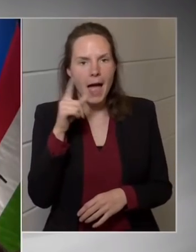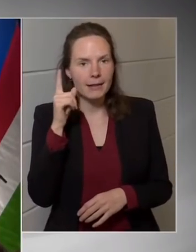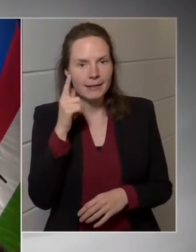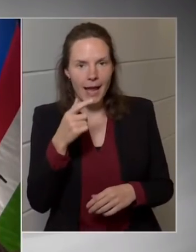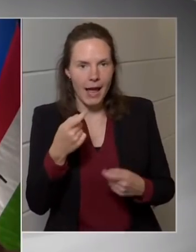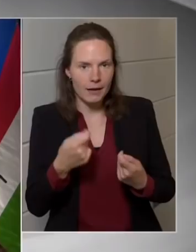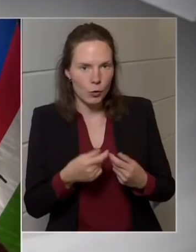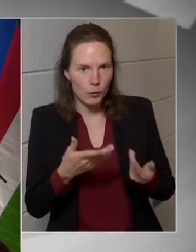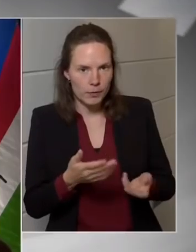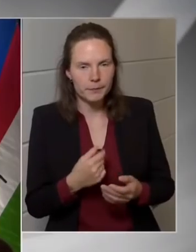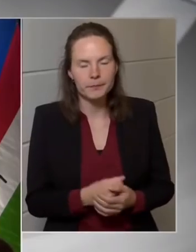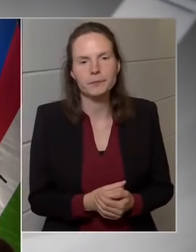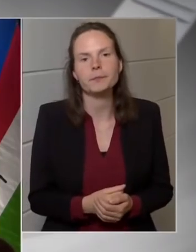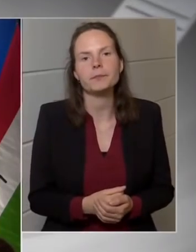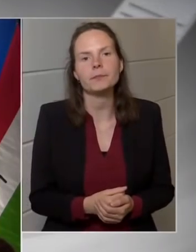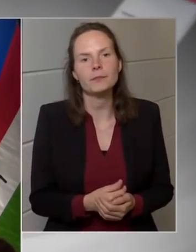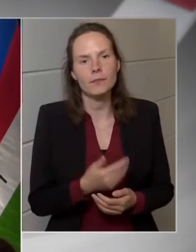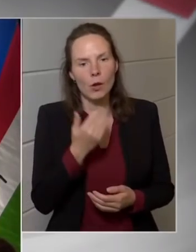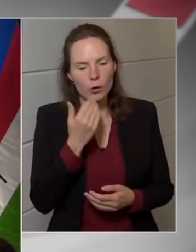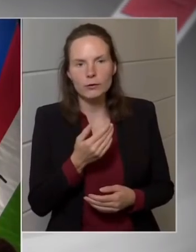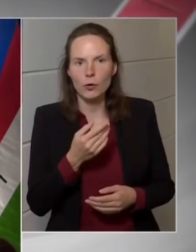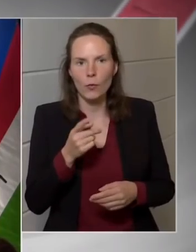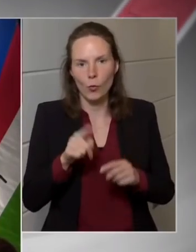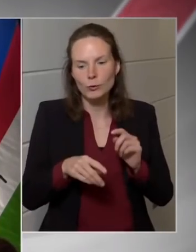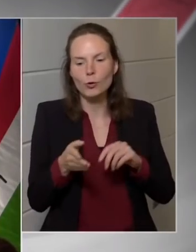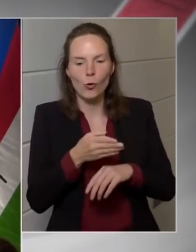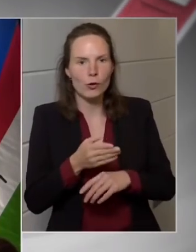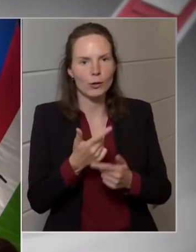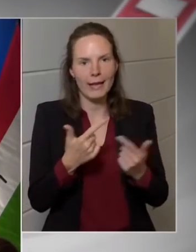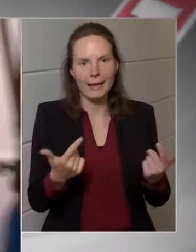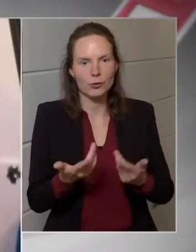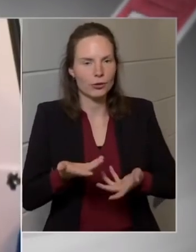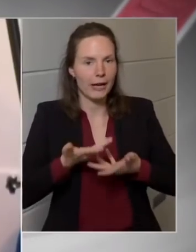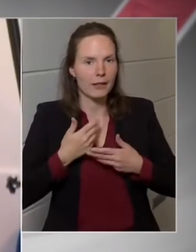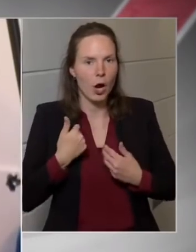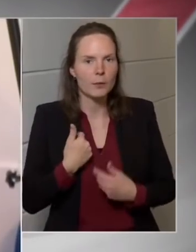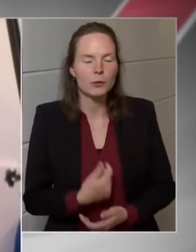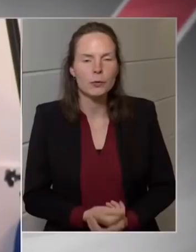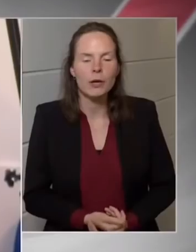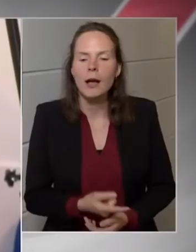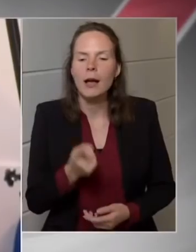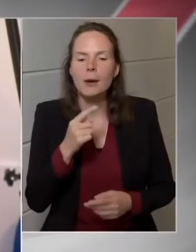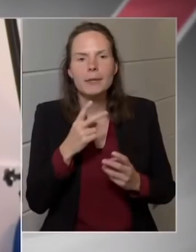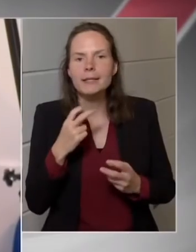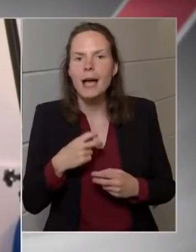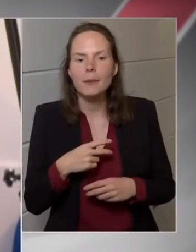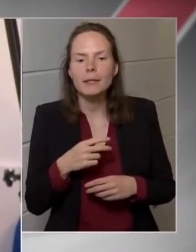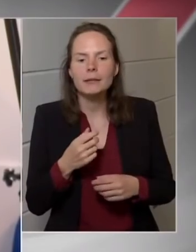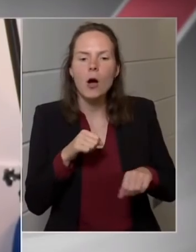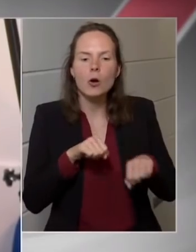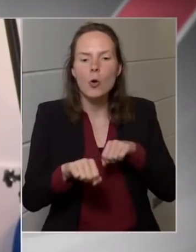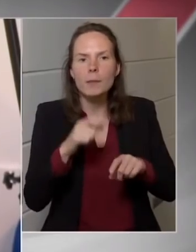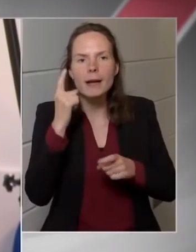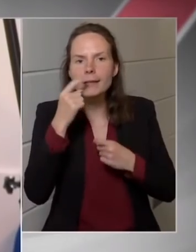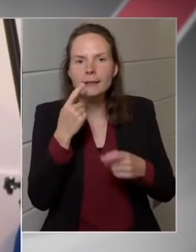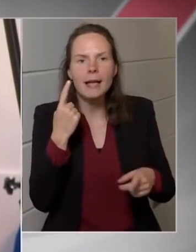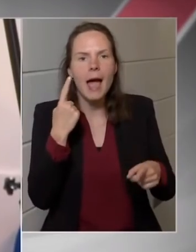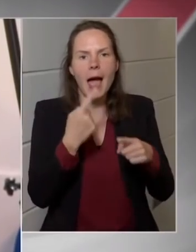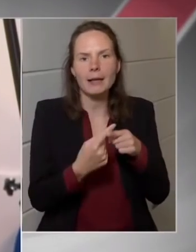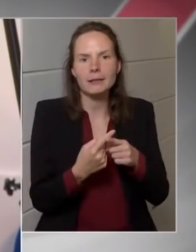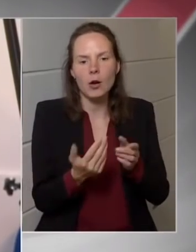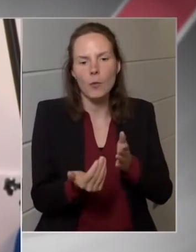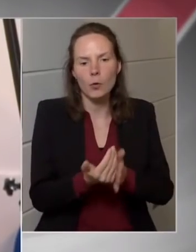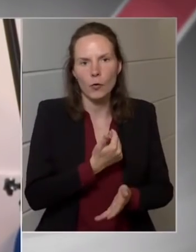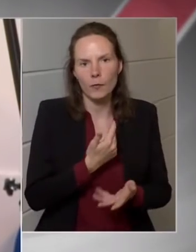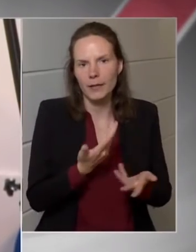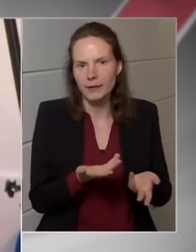Horváth Ender, RTL Club. Köszönjük, hogy így az utolsó között is egy lehetőséget kaptunk. Mi számít a kormány szerint extra profitnak, hosszú távú profit feletti